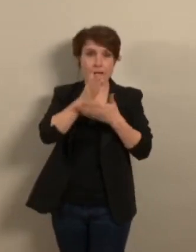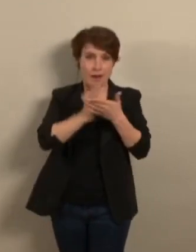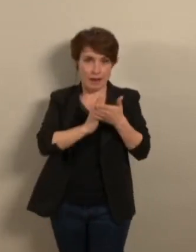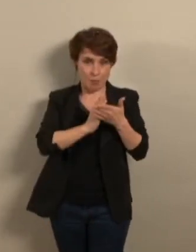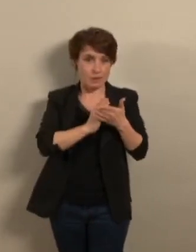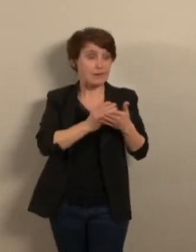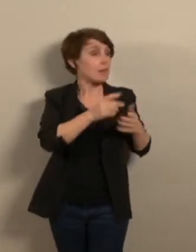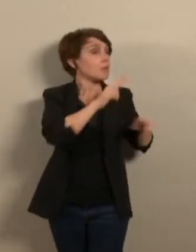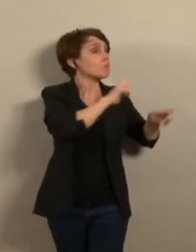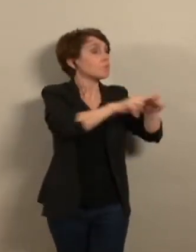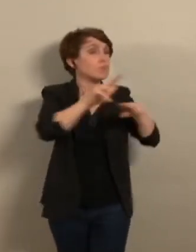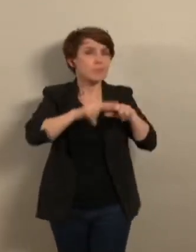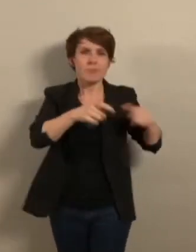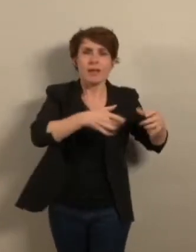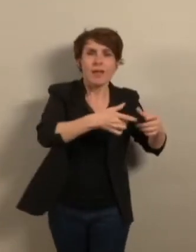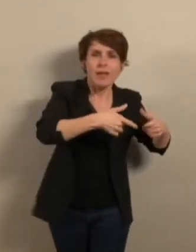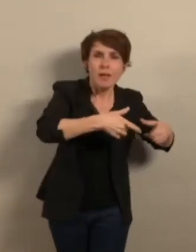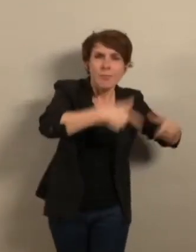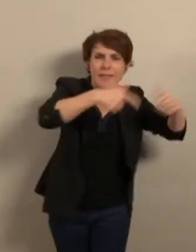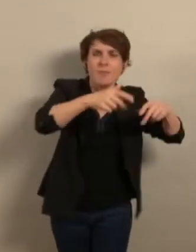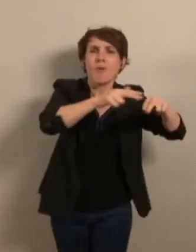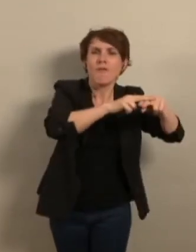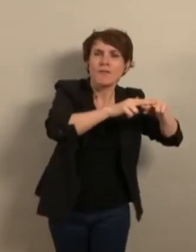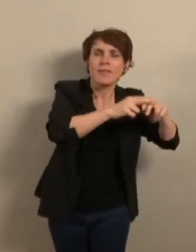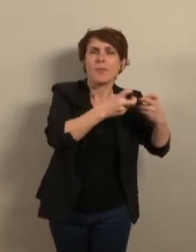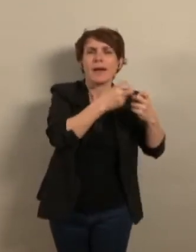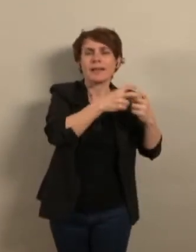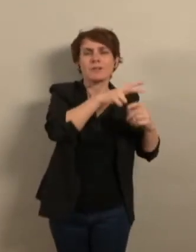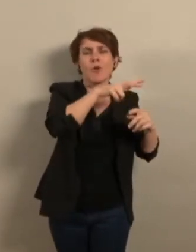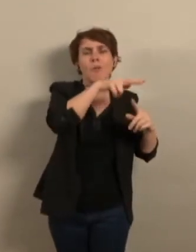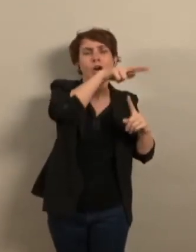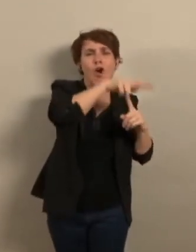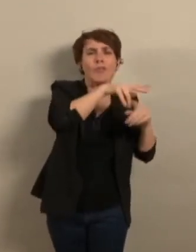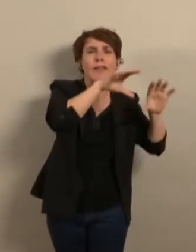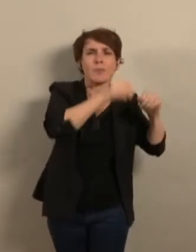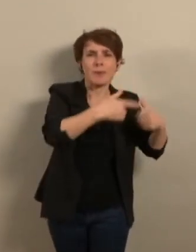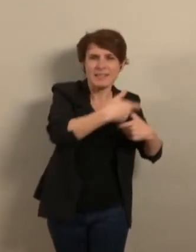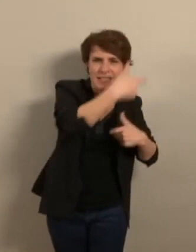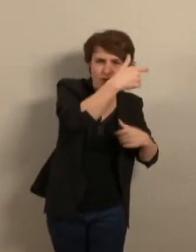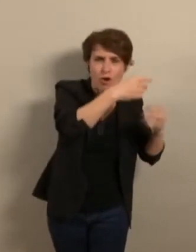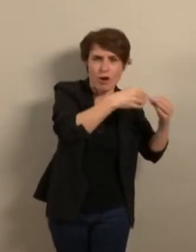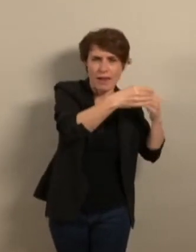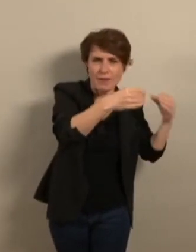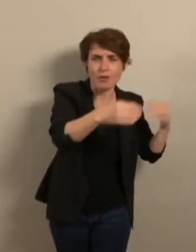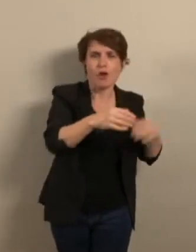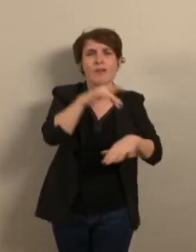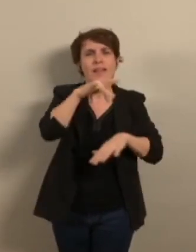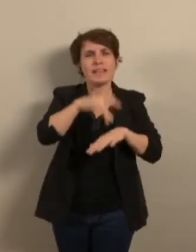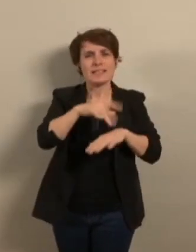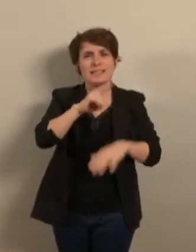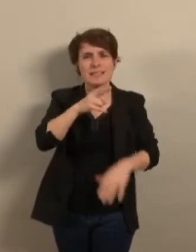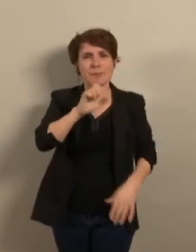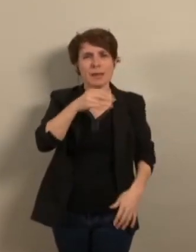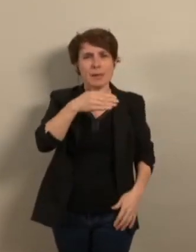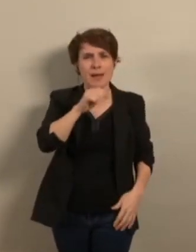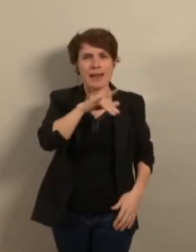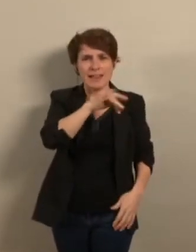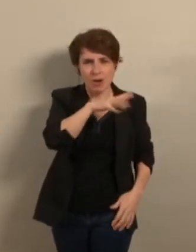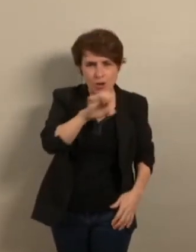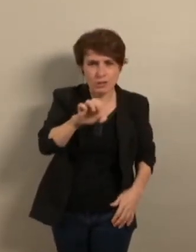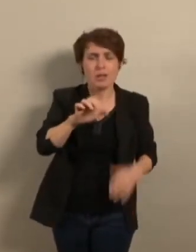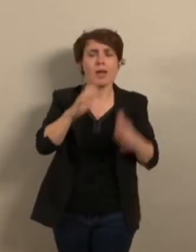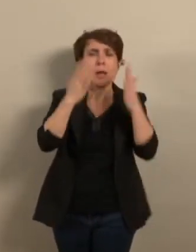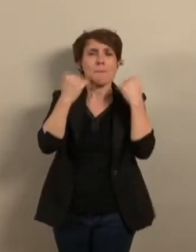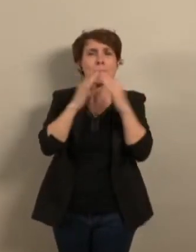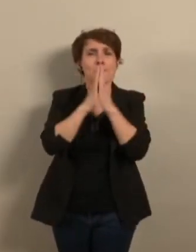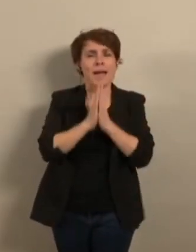ou à la métropole, exemple, antenne de la place de géant à Villeneuve, site Prémalliance, aveniré noir, siège